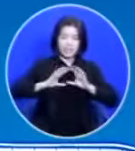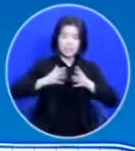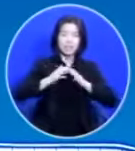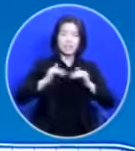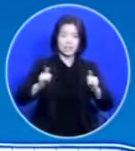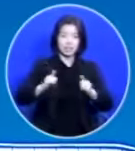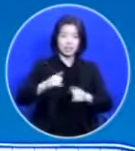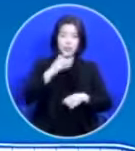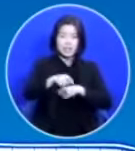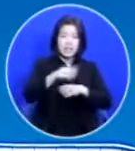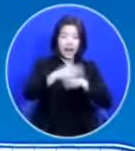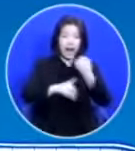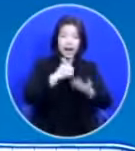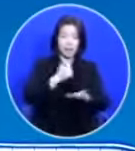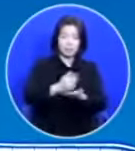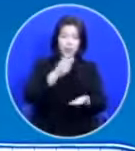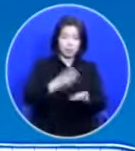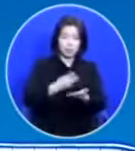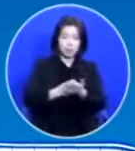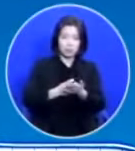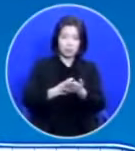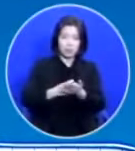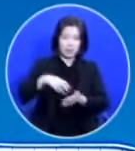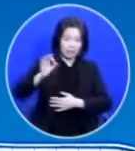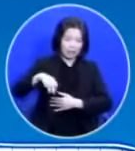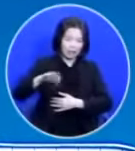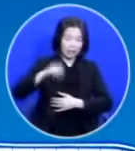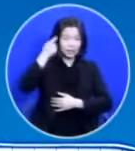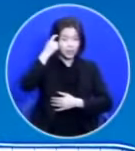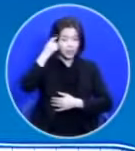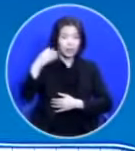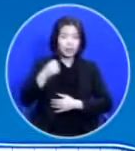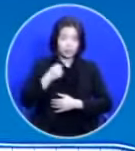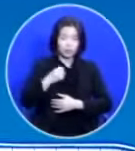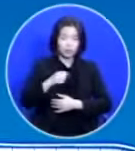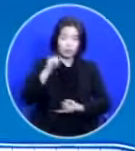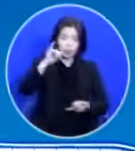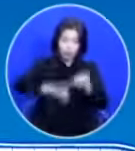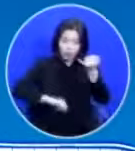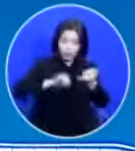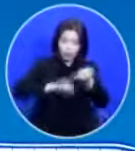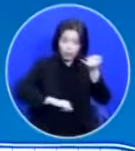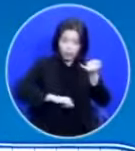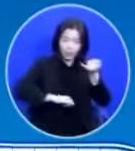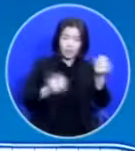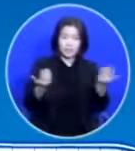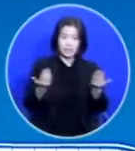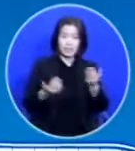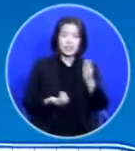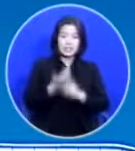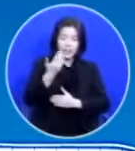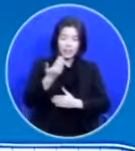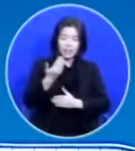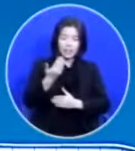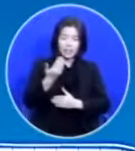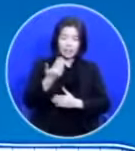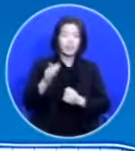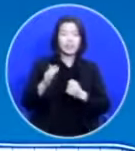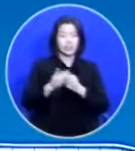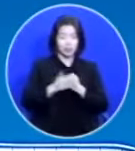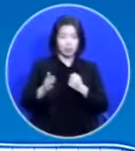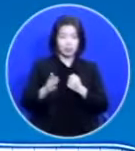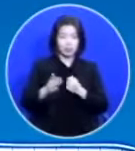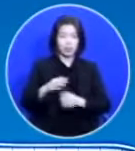이 하나님의 율법을 경솔이 생각하고 어기게 되는 일이 생길까봐 하나님이